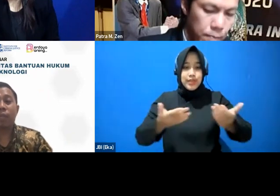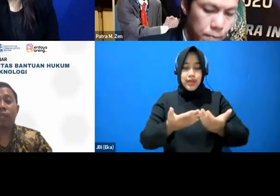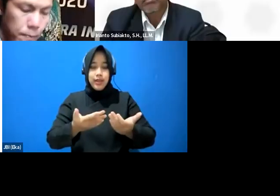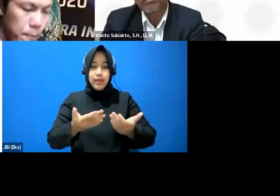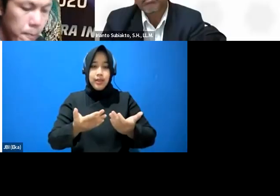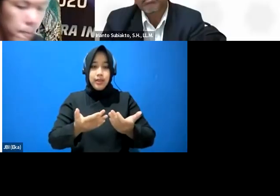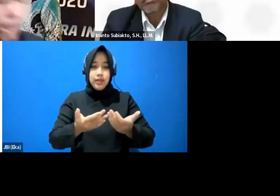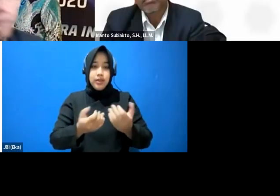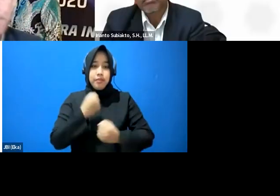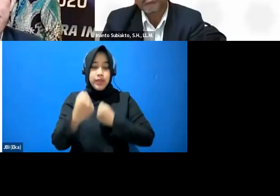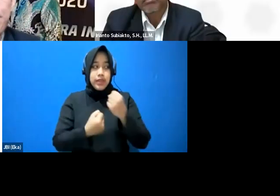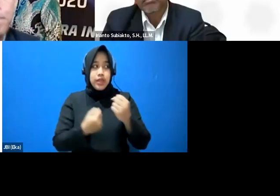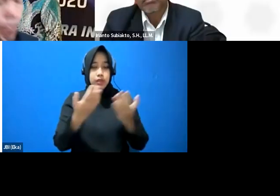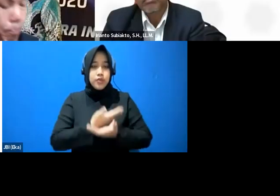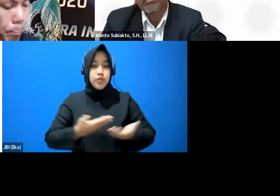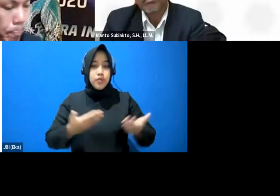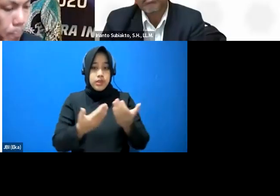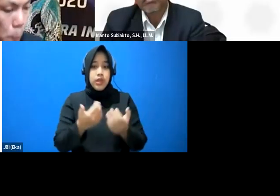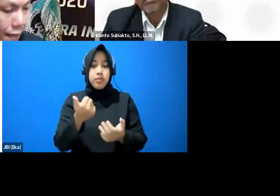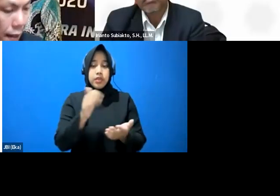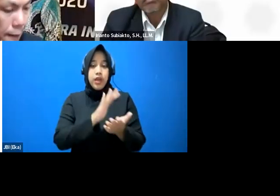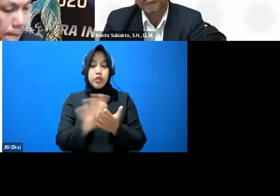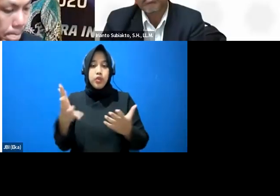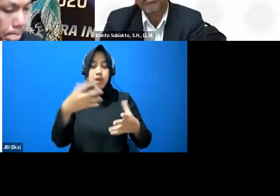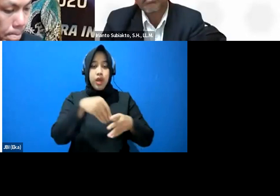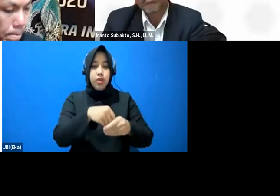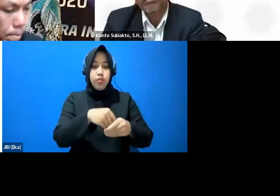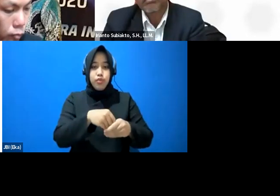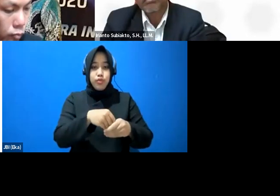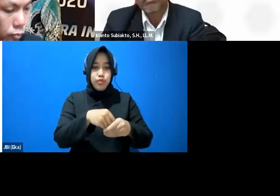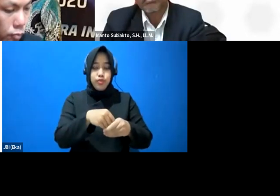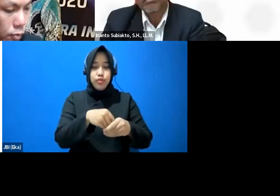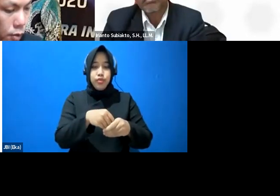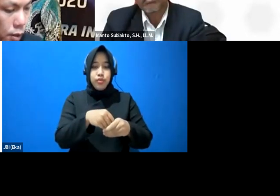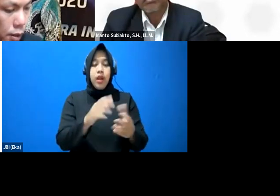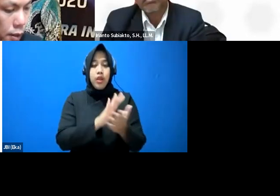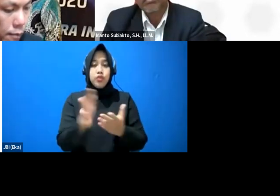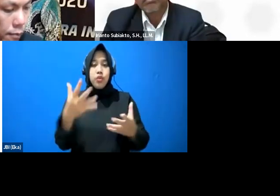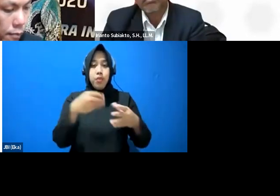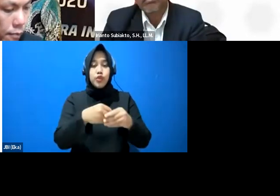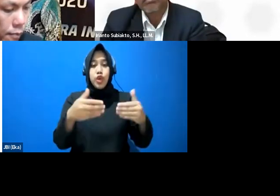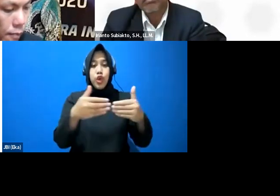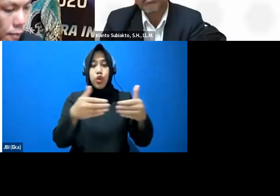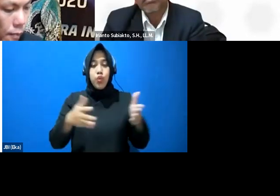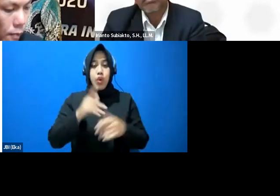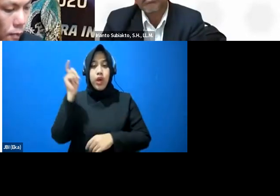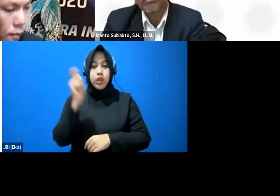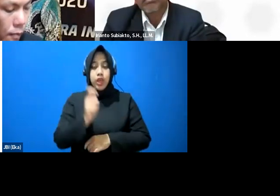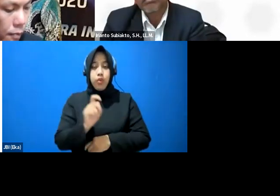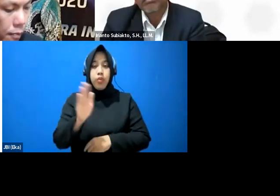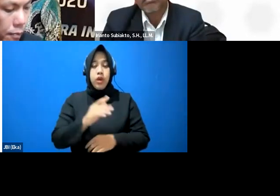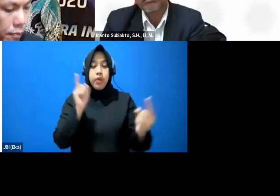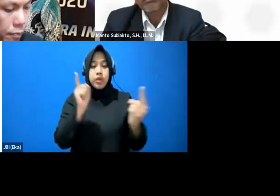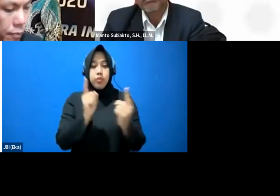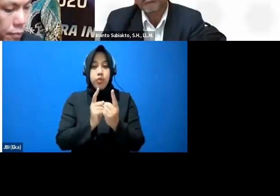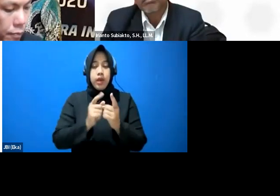penggiat sosial itu bisa gabung dalam ruang tamu ini masuk dalam ruang tamu ini bukan mempertimbangkan antara pengacara